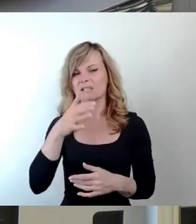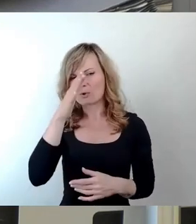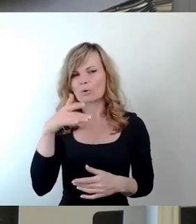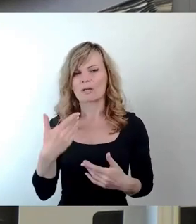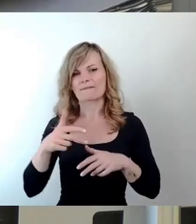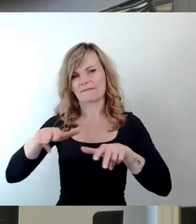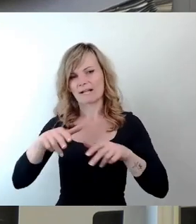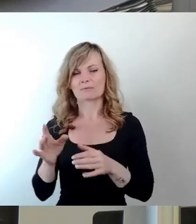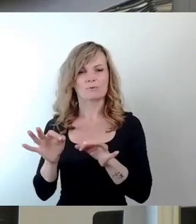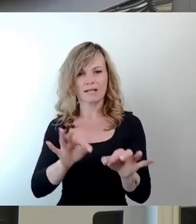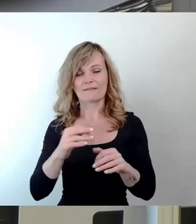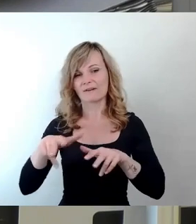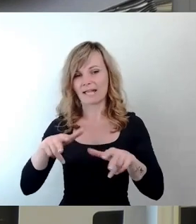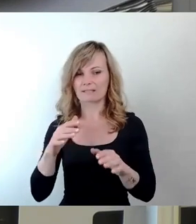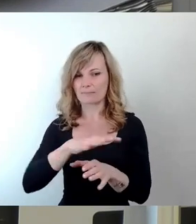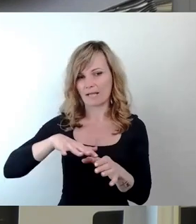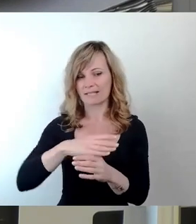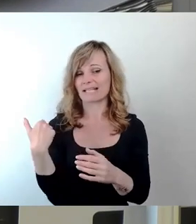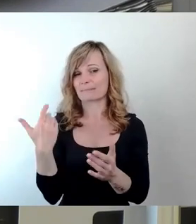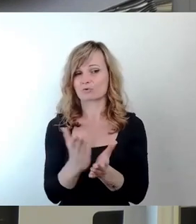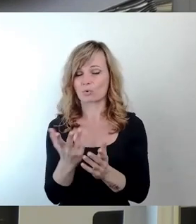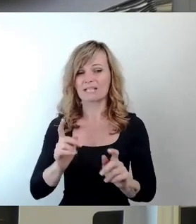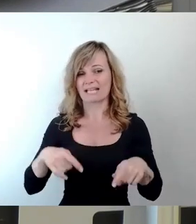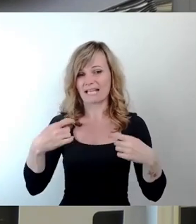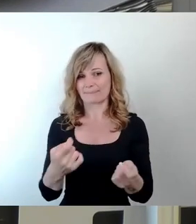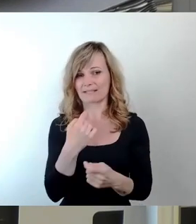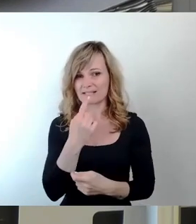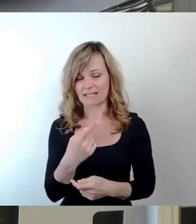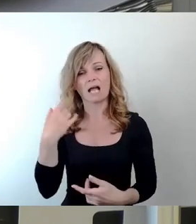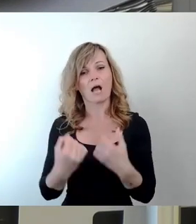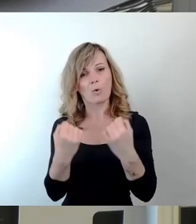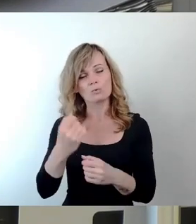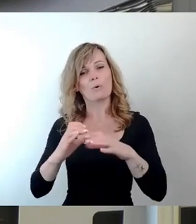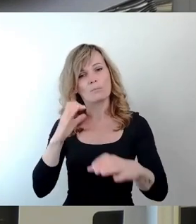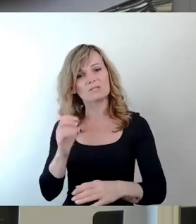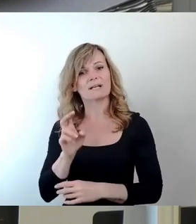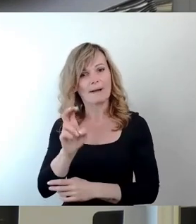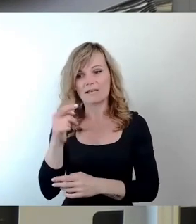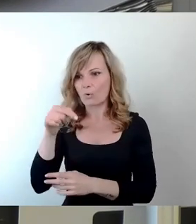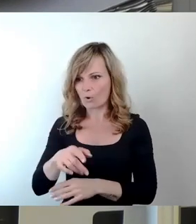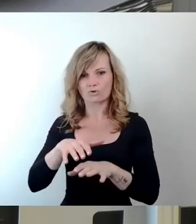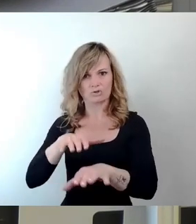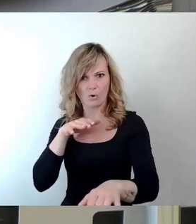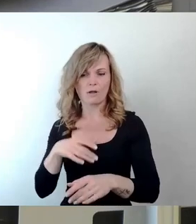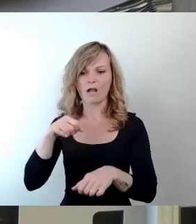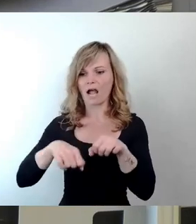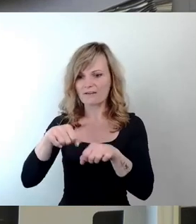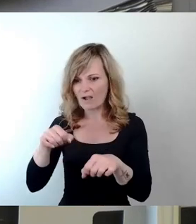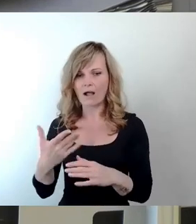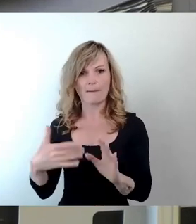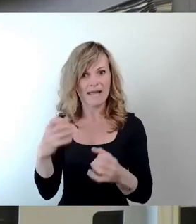Verkehrsbereichs. Die Ergebnisse habe ich genannt. Autobus und Bahn stehen im Stau, wir haben es heute gehört. Radfahrer fahren nicht wesentlich sicherer.